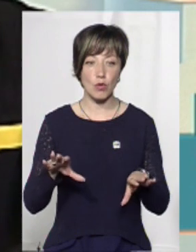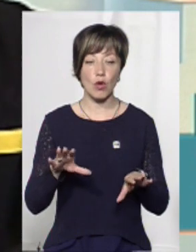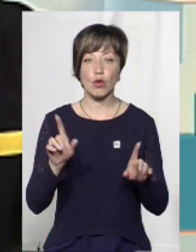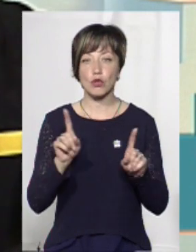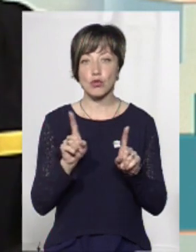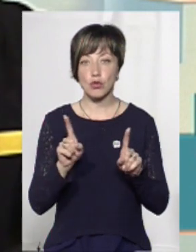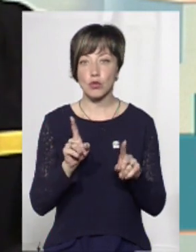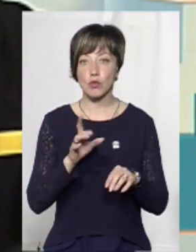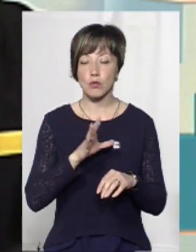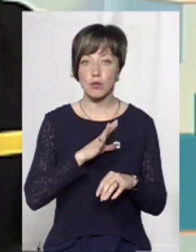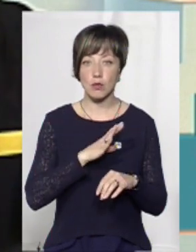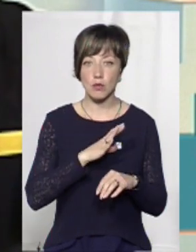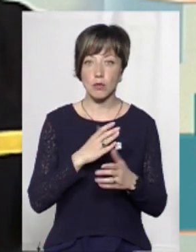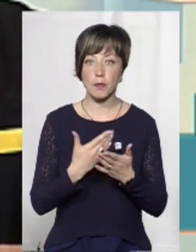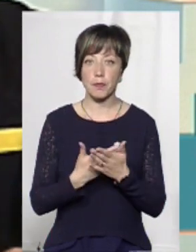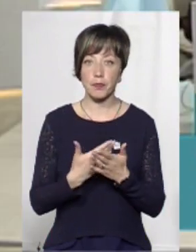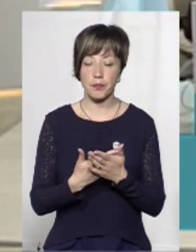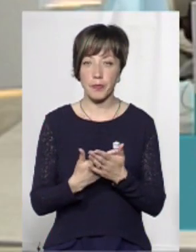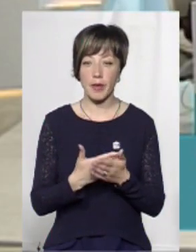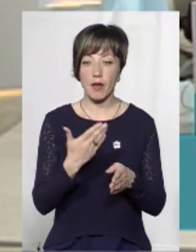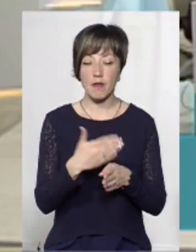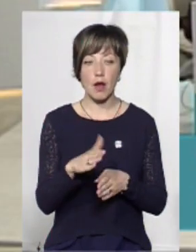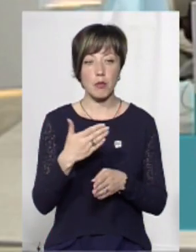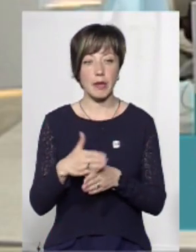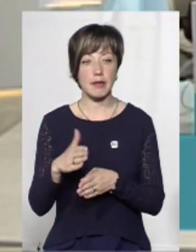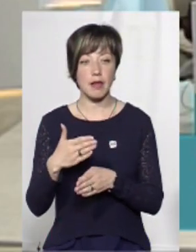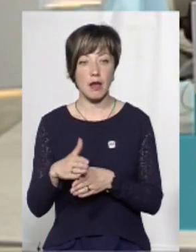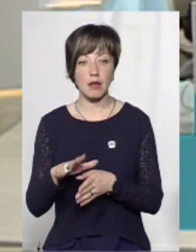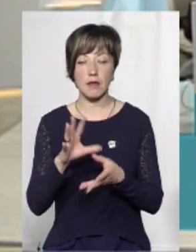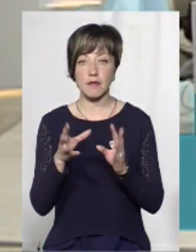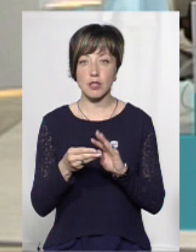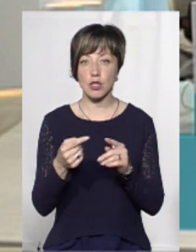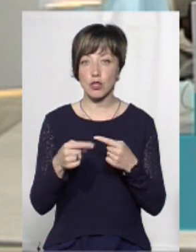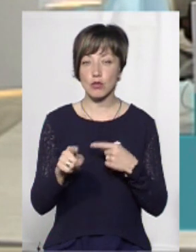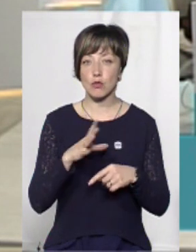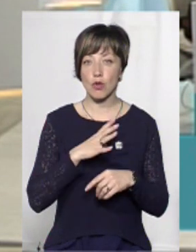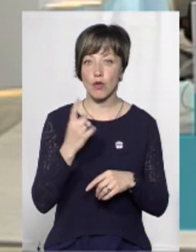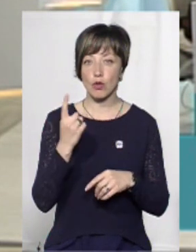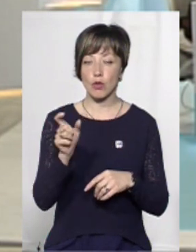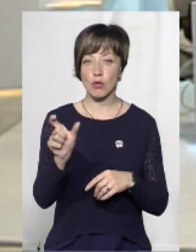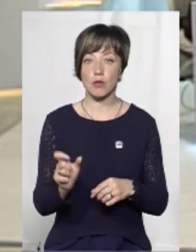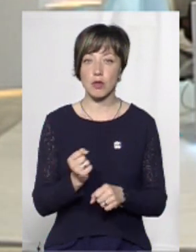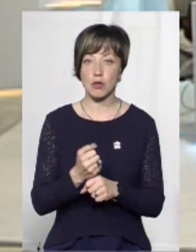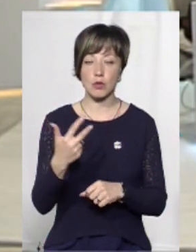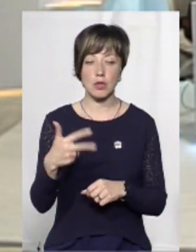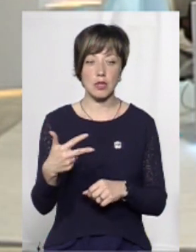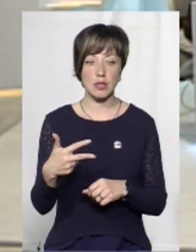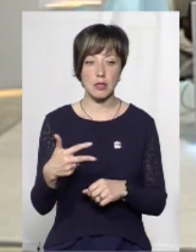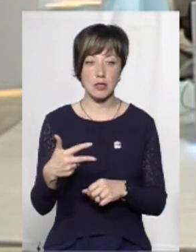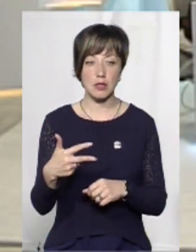якесь щось фрагментарне, а все інше було в одної людини, яка працює 30